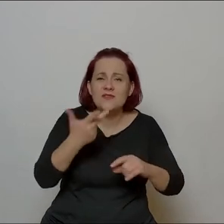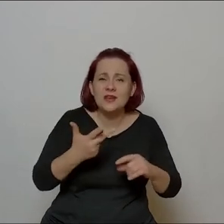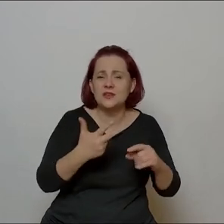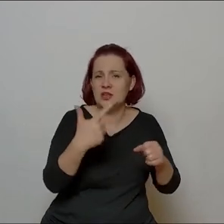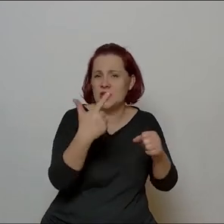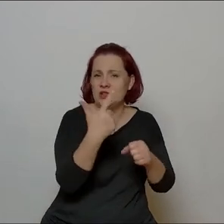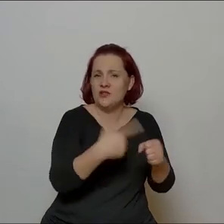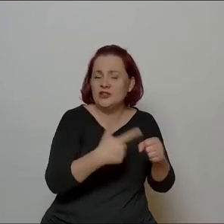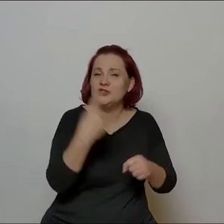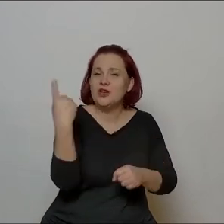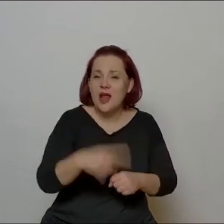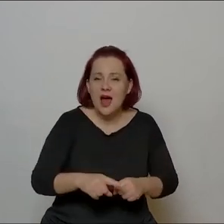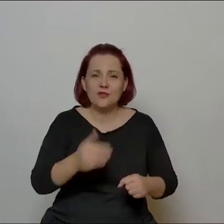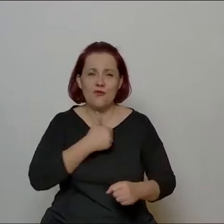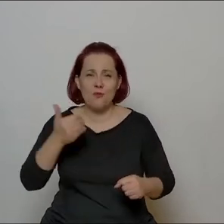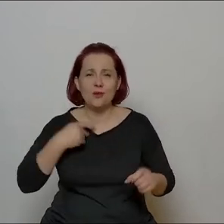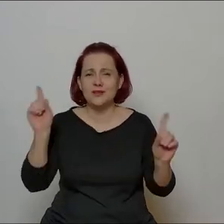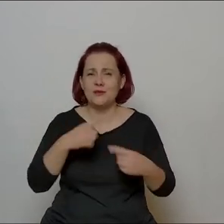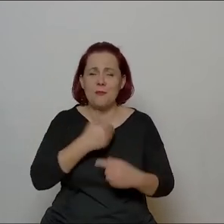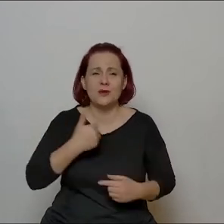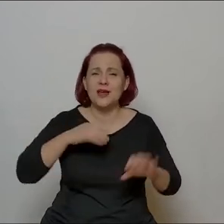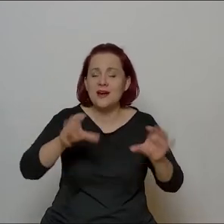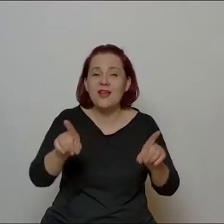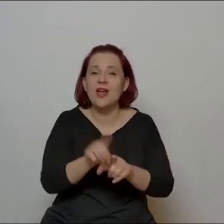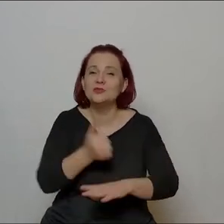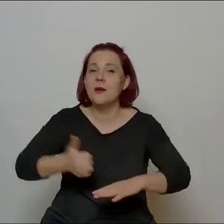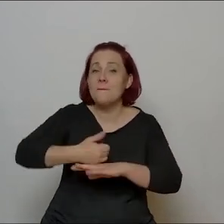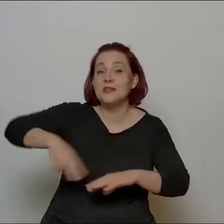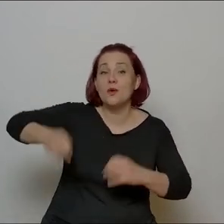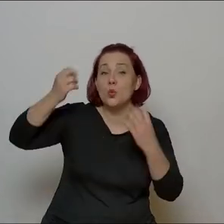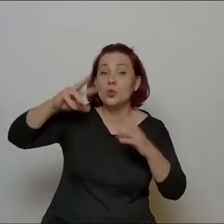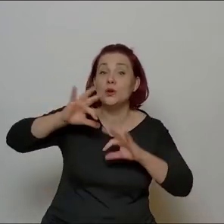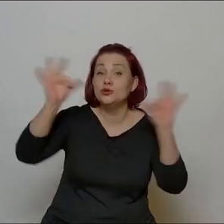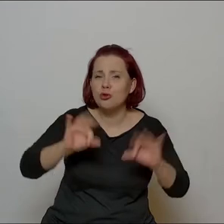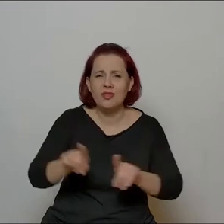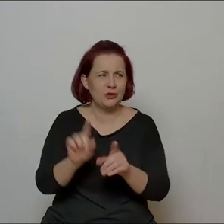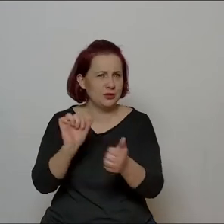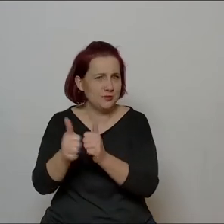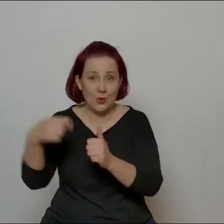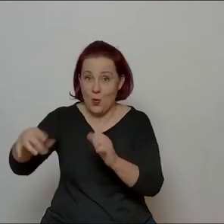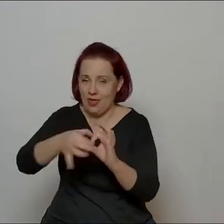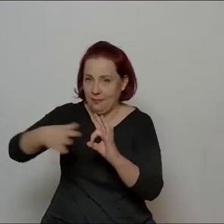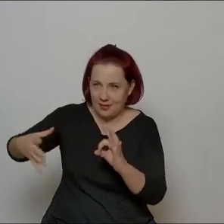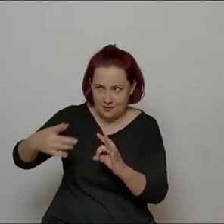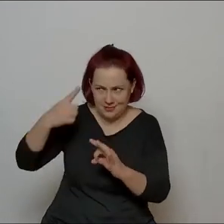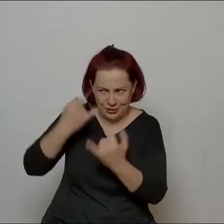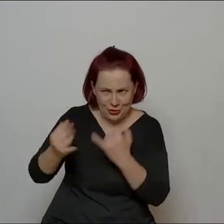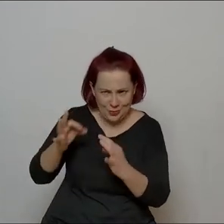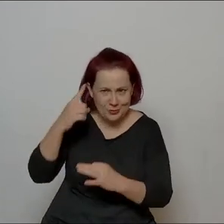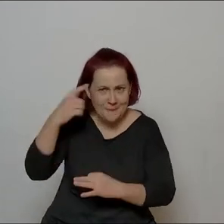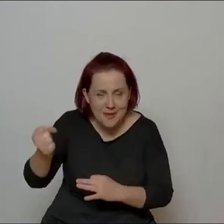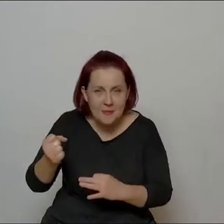Orkiestrze Symfonicznej Polskiego Radia. Szefowała też Ministerstwu Kultury i Sztuki, kiedy sportu tam jeszcze nie było, o ile dobrze pamiętam.